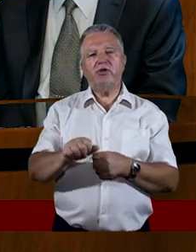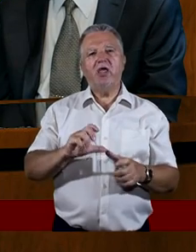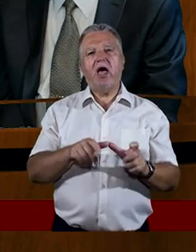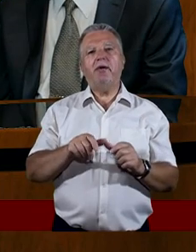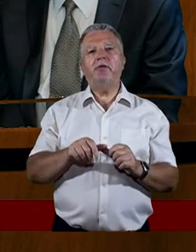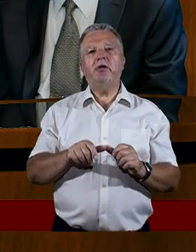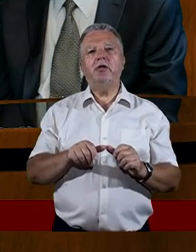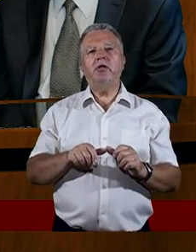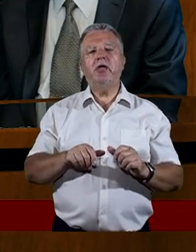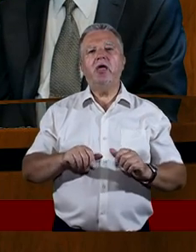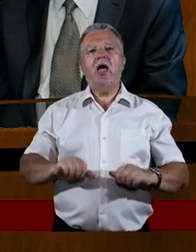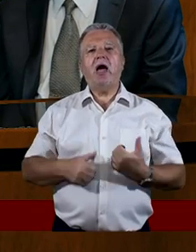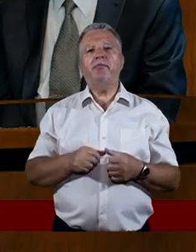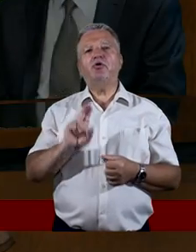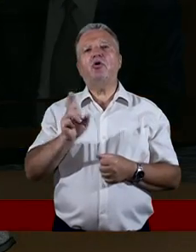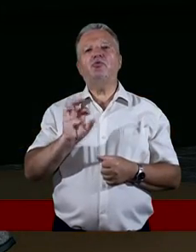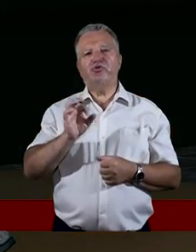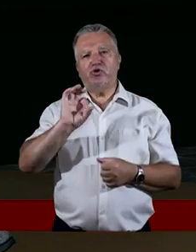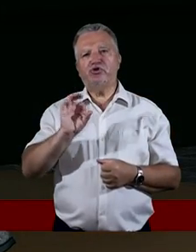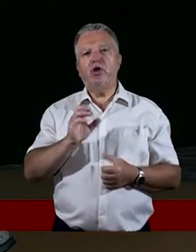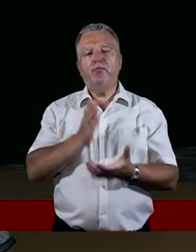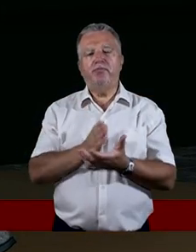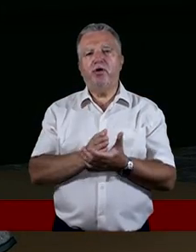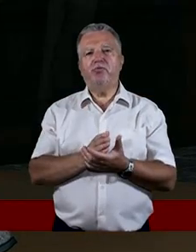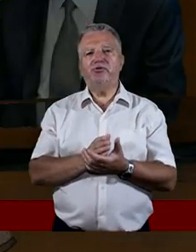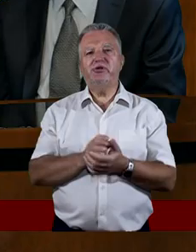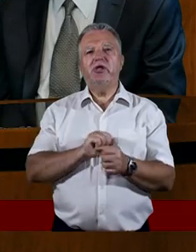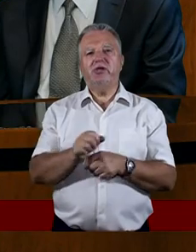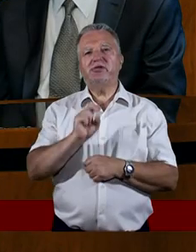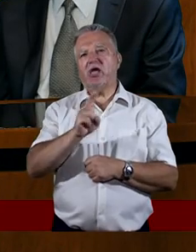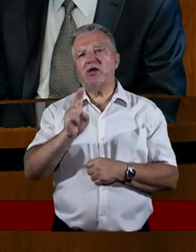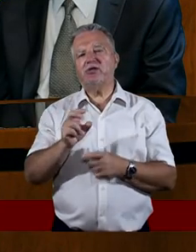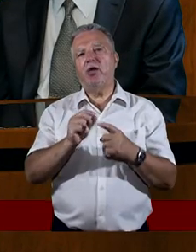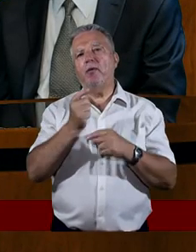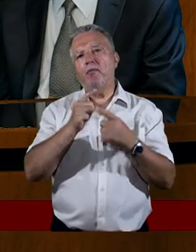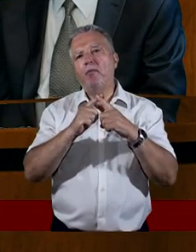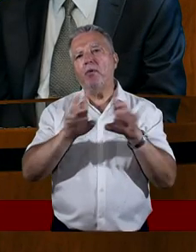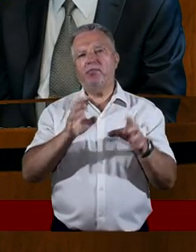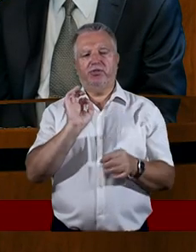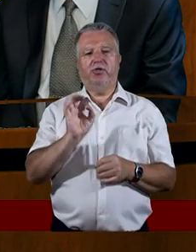zrobić, to każdy moment jest dobry i zawsze będzie przyjęty. No ja ostatnio miałam taką sytuację,